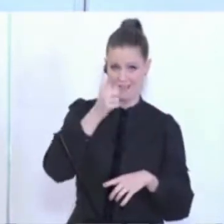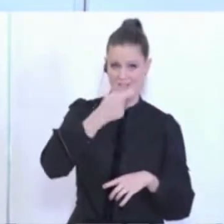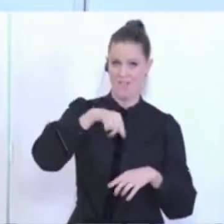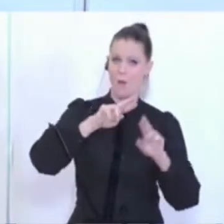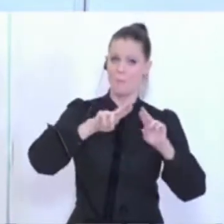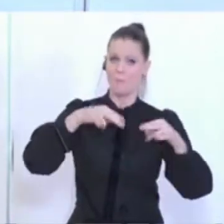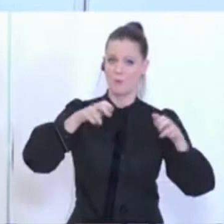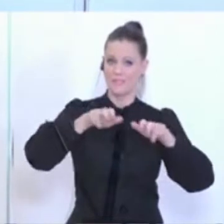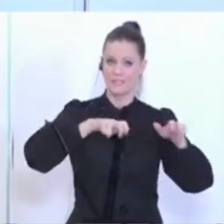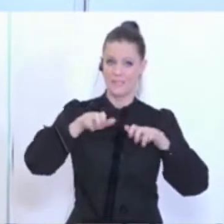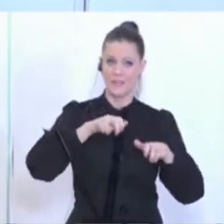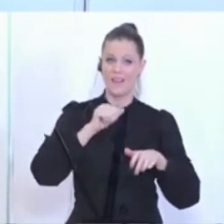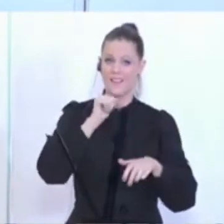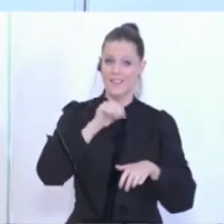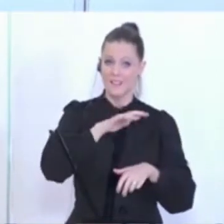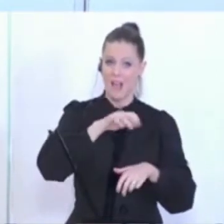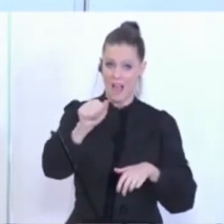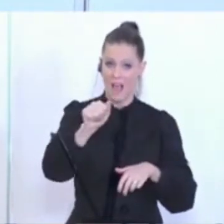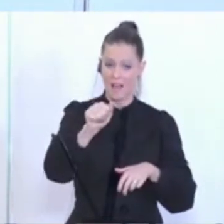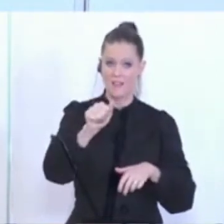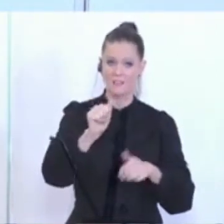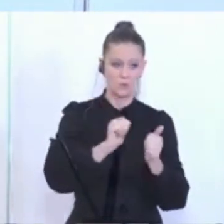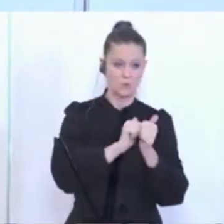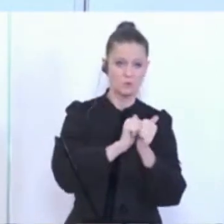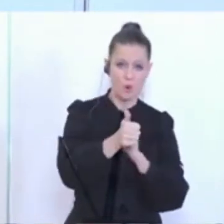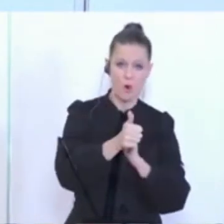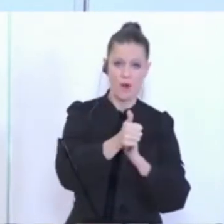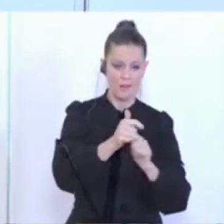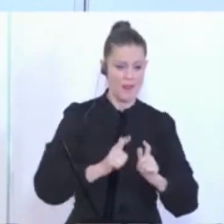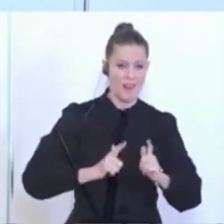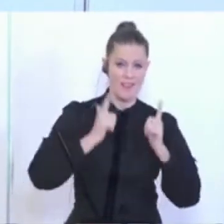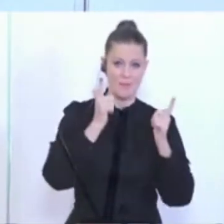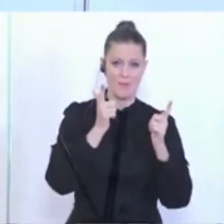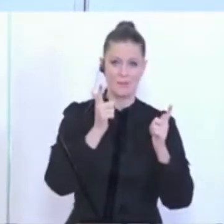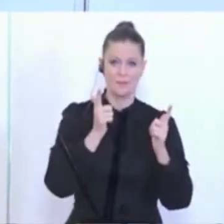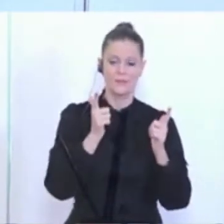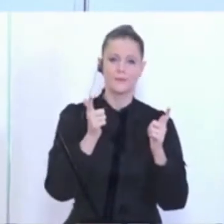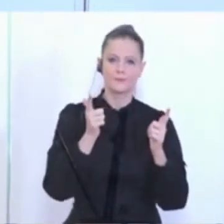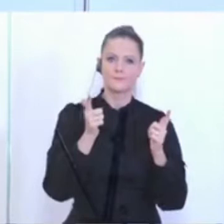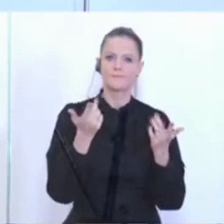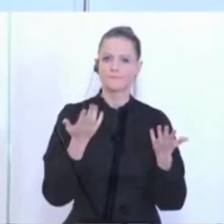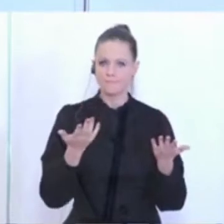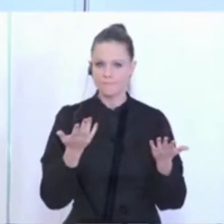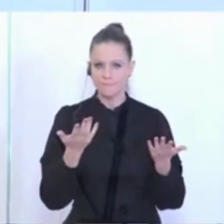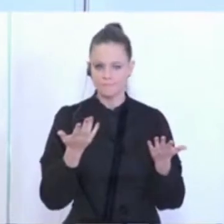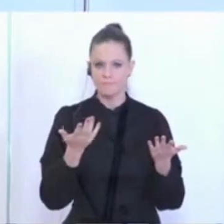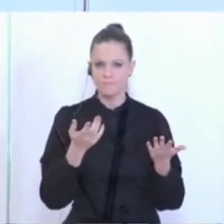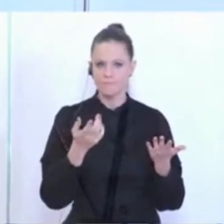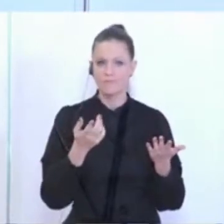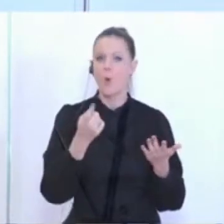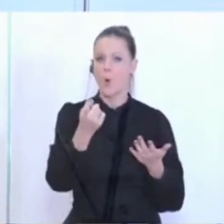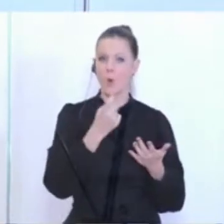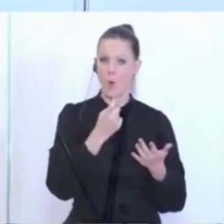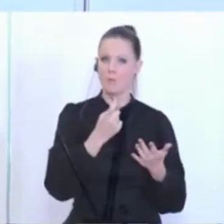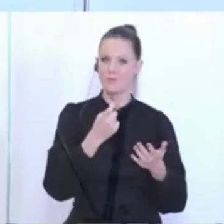als Bundesregierung hier nicht jeden Quadratzentimeter des sportlichen Lebens, das ja dann wieder stärker beginnen